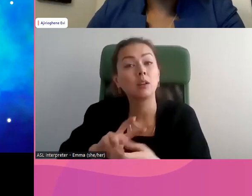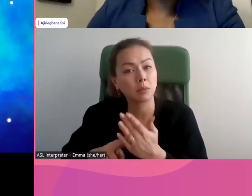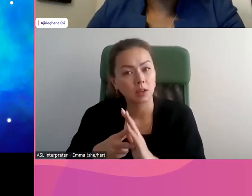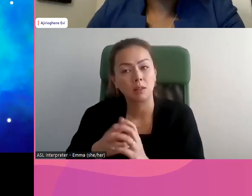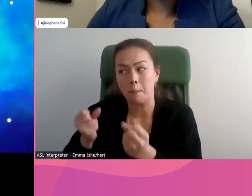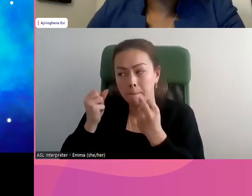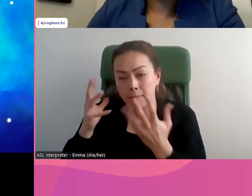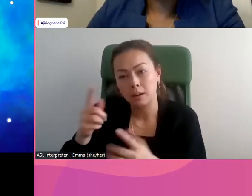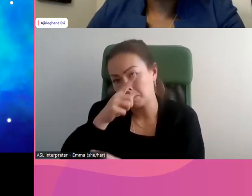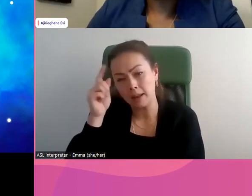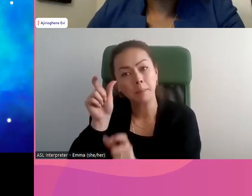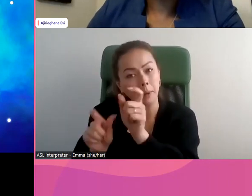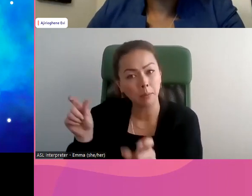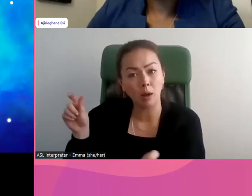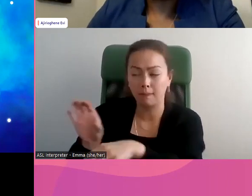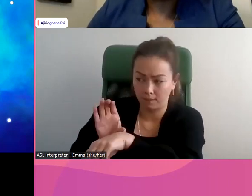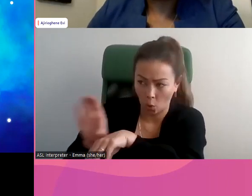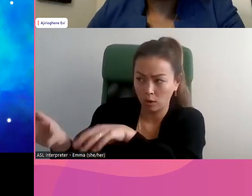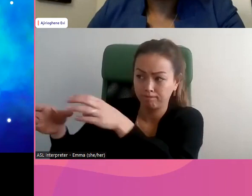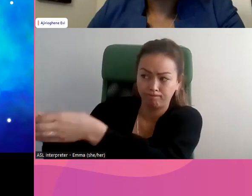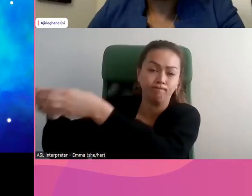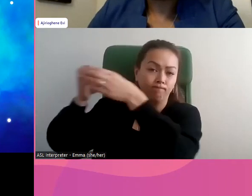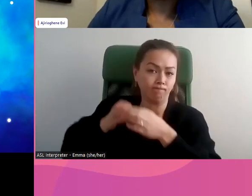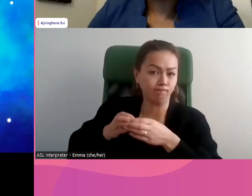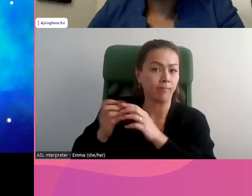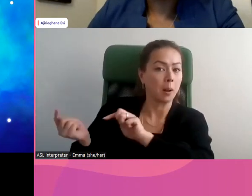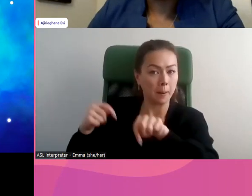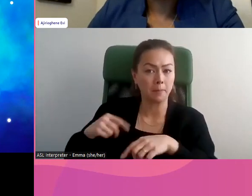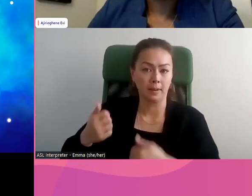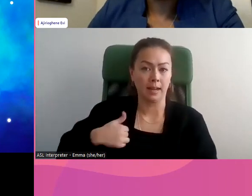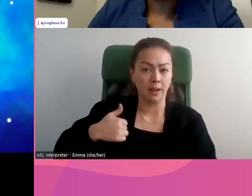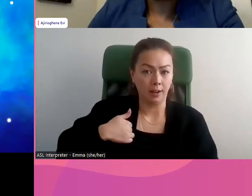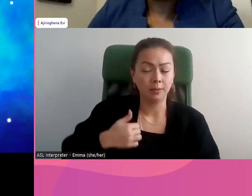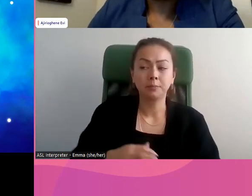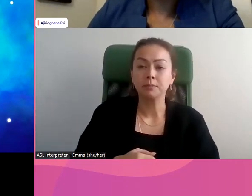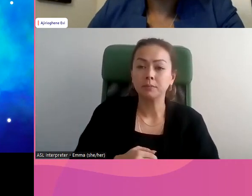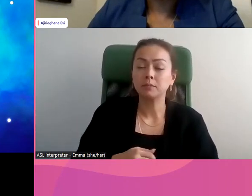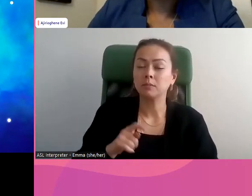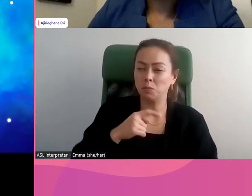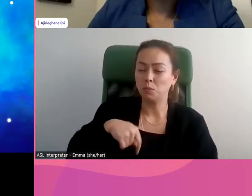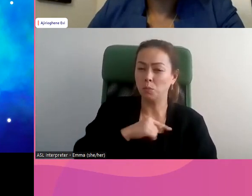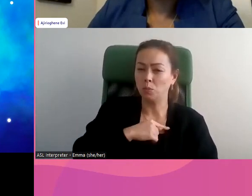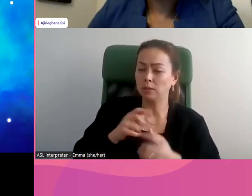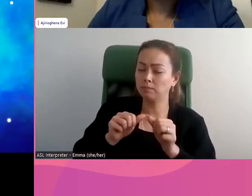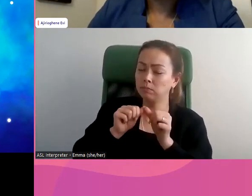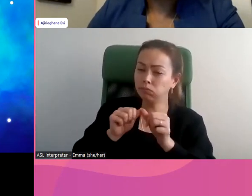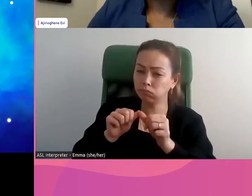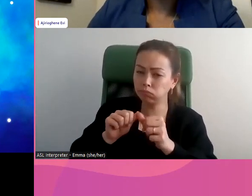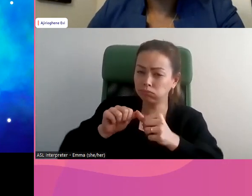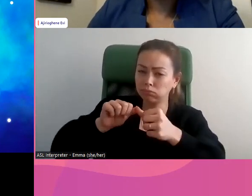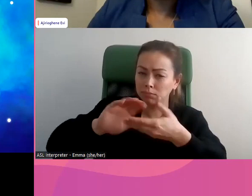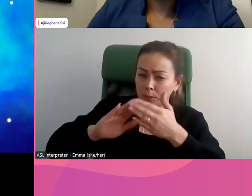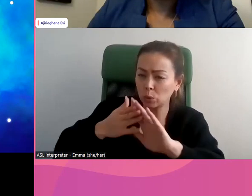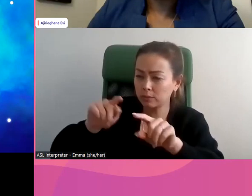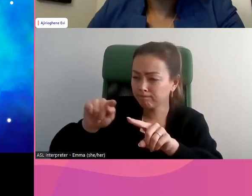'esclavage. Nous continuerons de collaborer avec les communautés pour lutter contre le colonialisme, le racisme